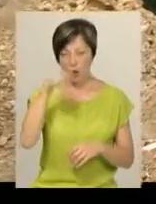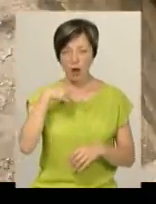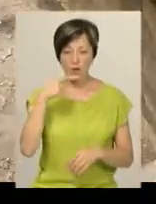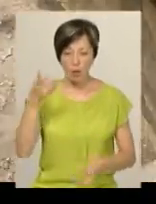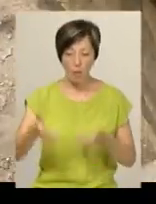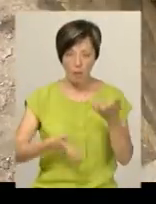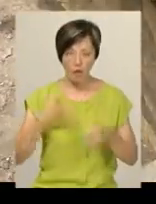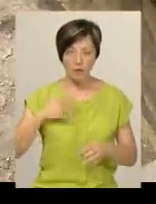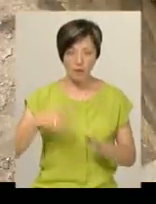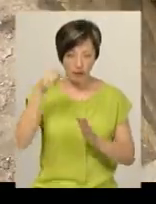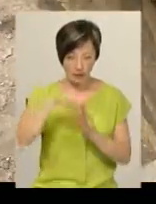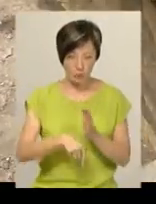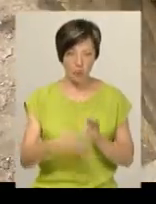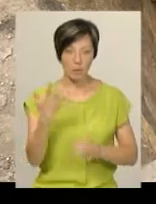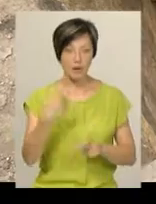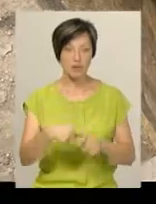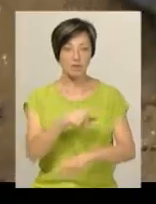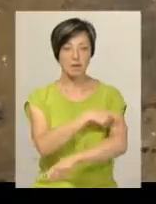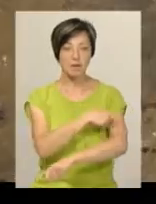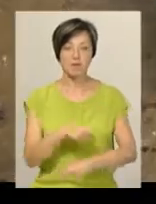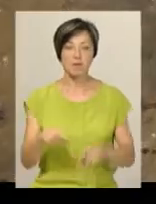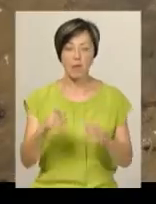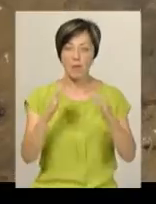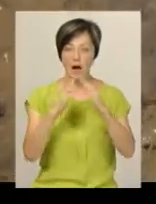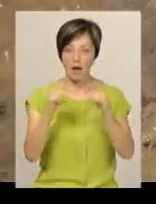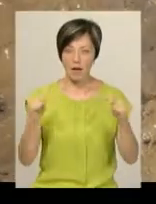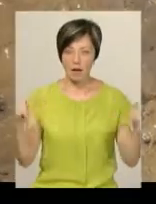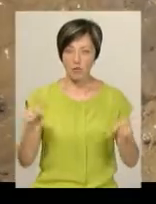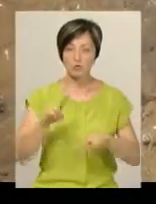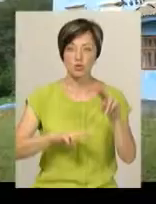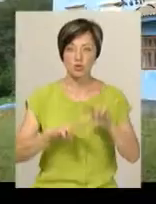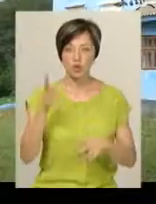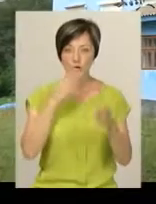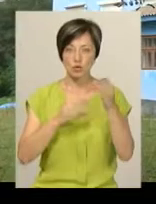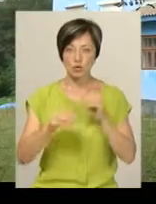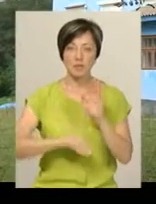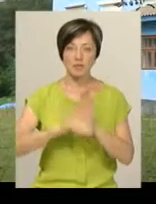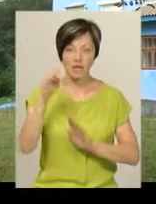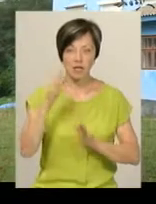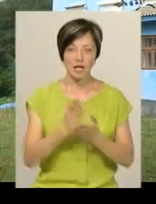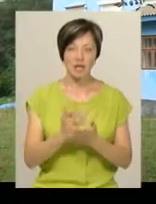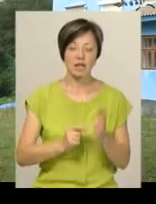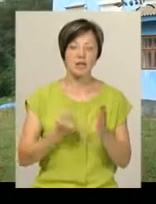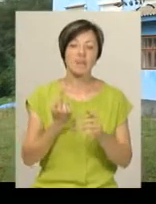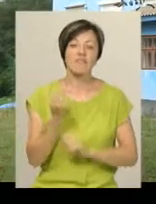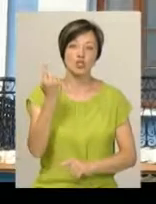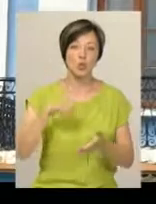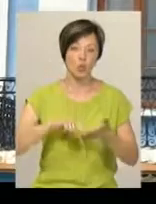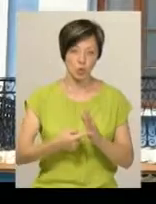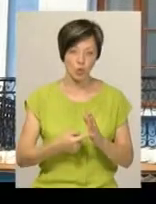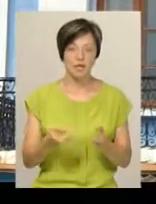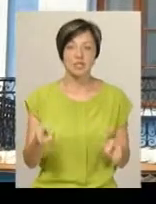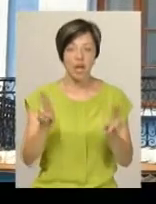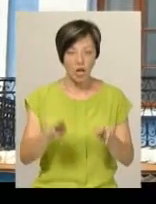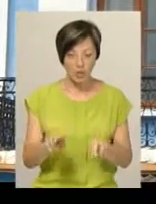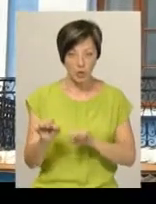копати доводиться глибоко за 5 метрів. По маєток графа збудований на штучному підвищенні і є найвищою точкою селища. Крім залишків укріплення,